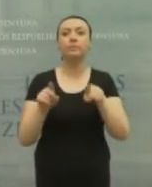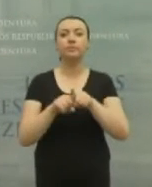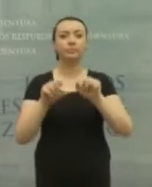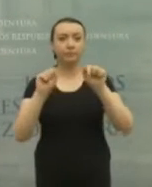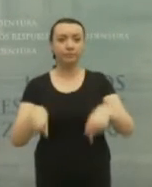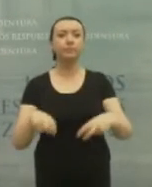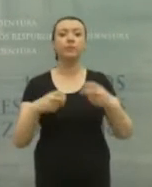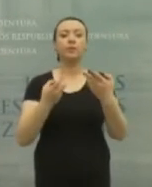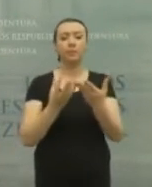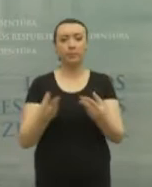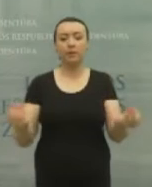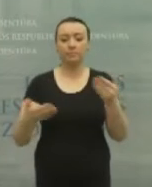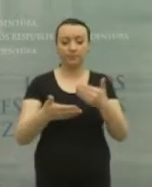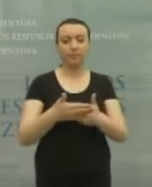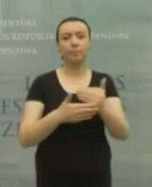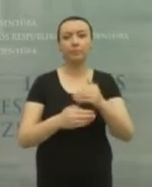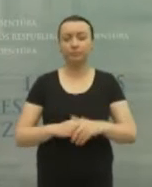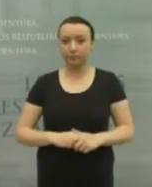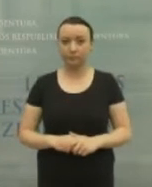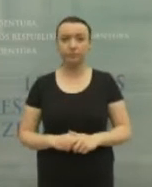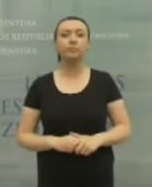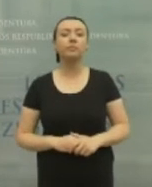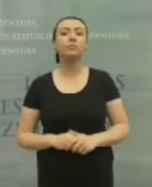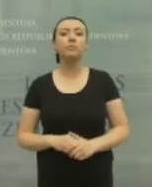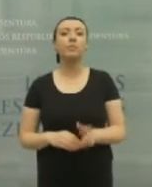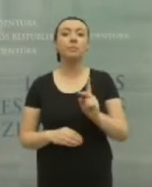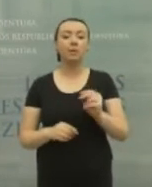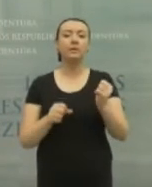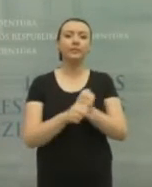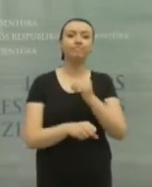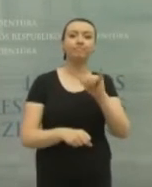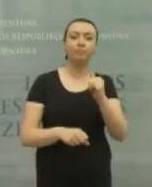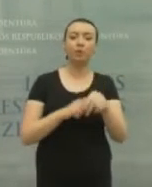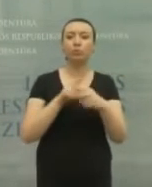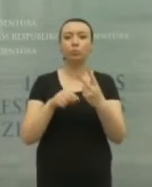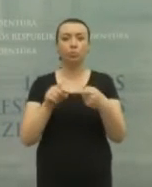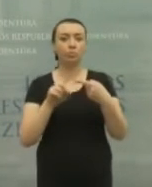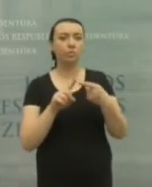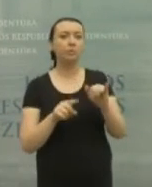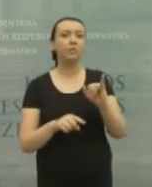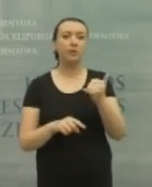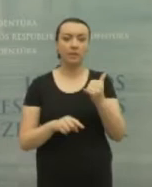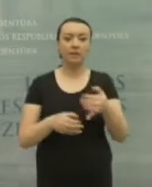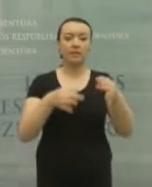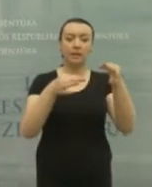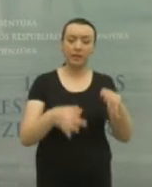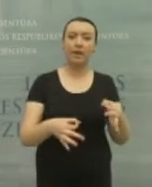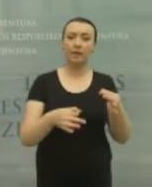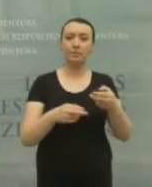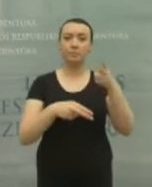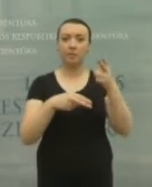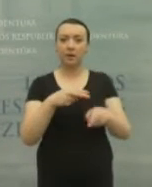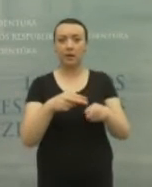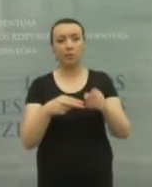galime spręsti pačioj artimiausioj ateityje. Tačiau iki to laiko turime įvertinti du dalykus. Pirma, įvertinti teisinės šito